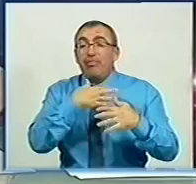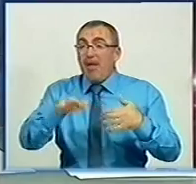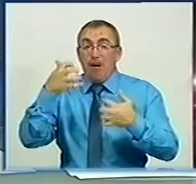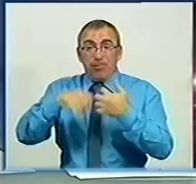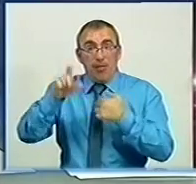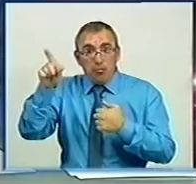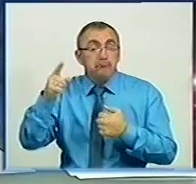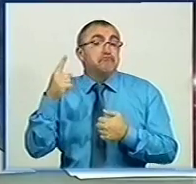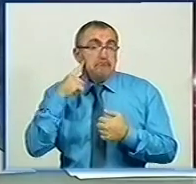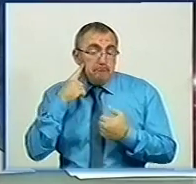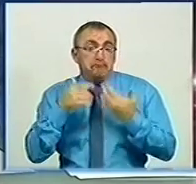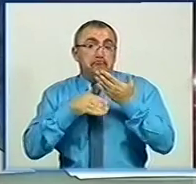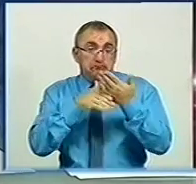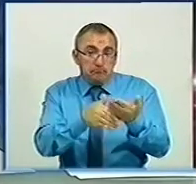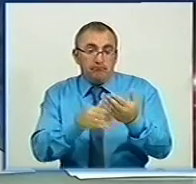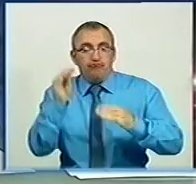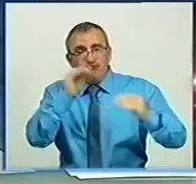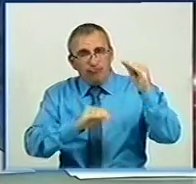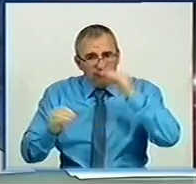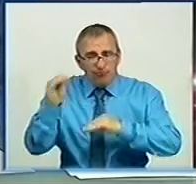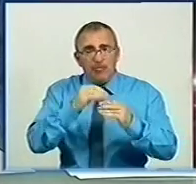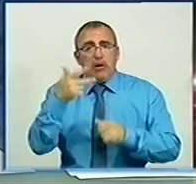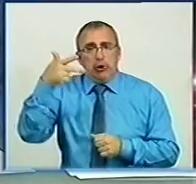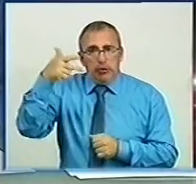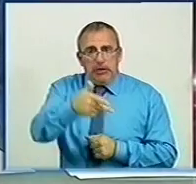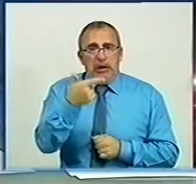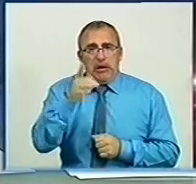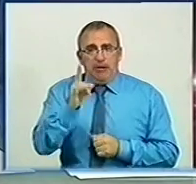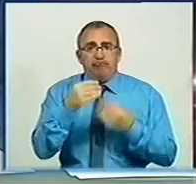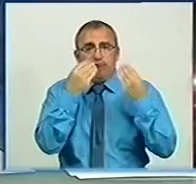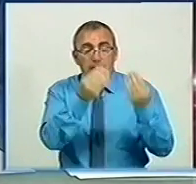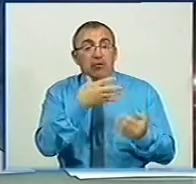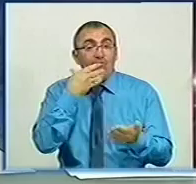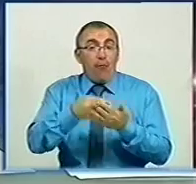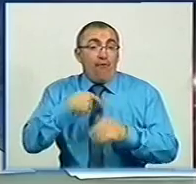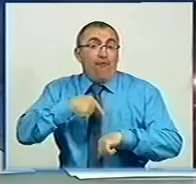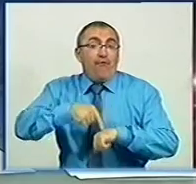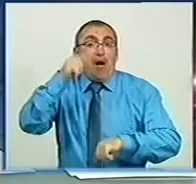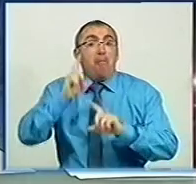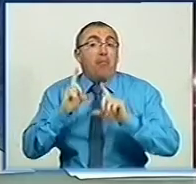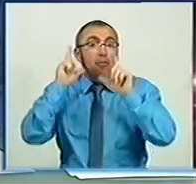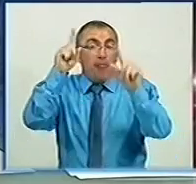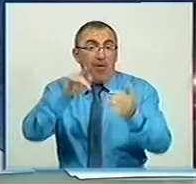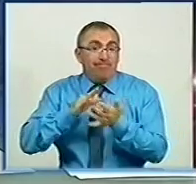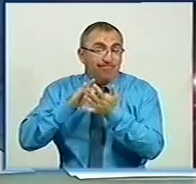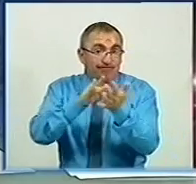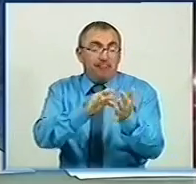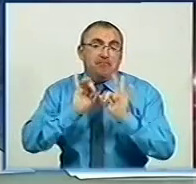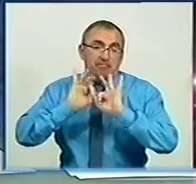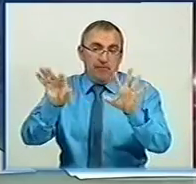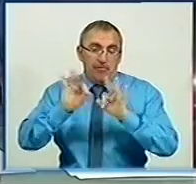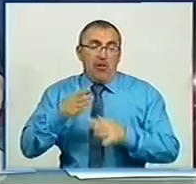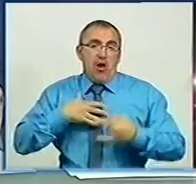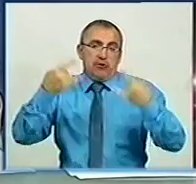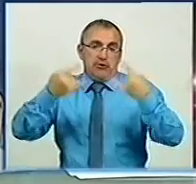відгукнулися. Зібрали необхідне спорядження та 3 тисячі гривень. Своїми враженнями про поїздку мандрівник поділился із нашою